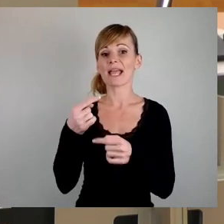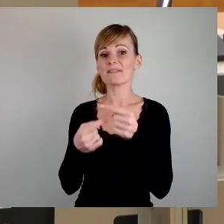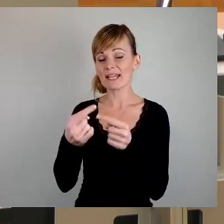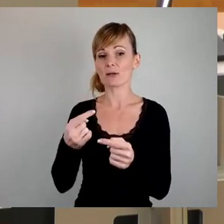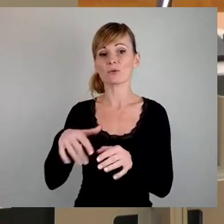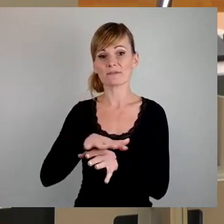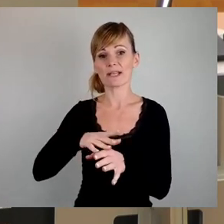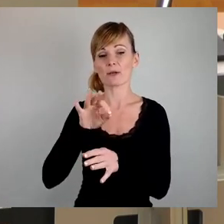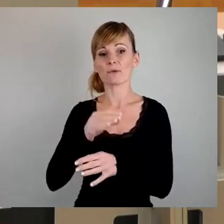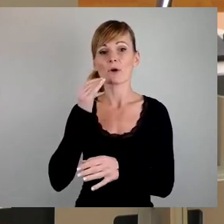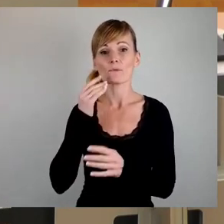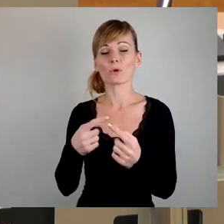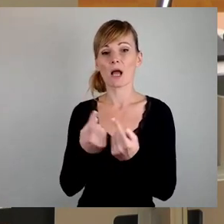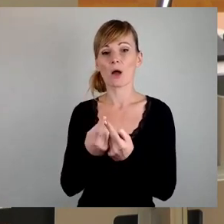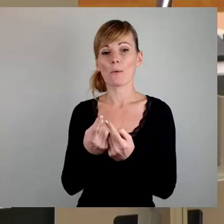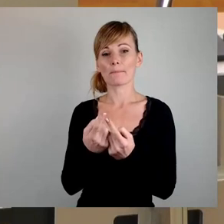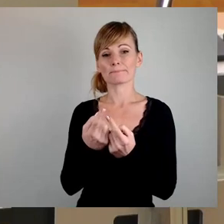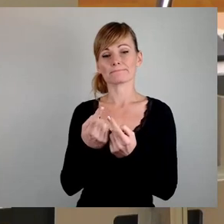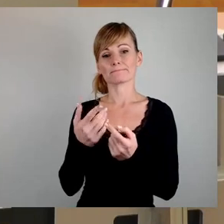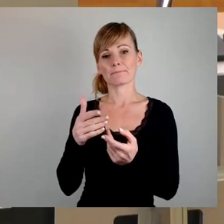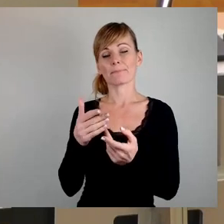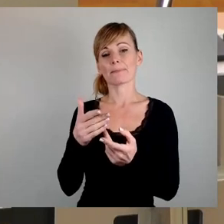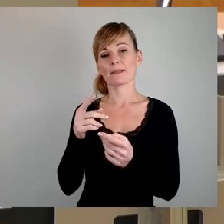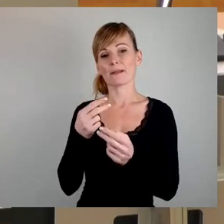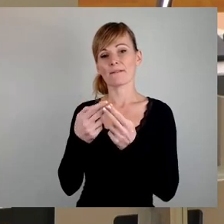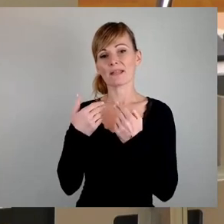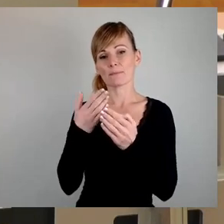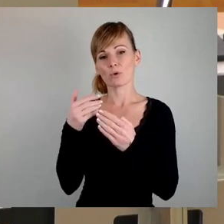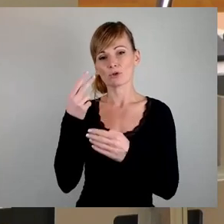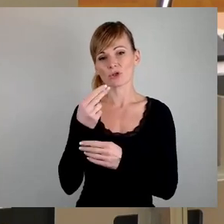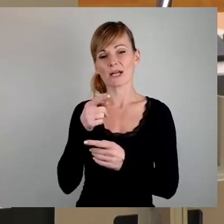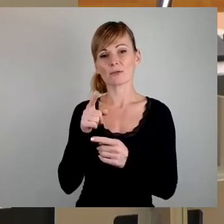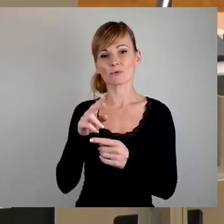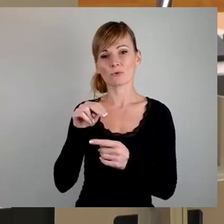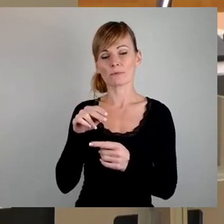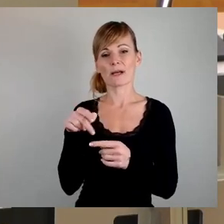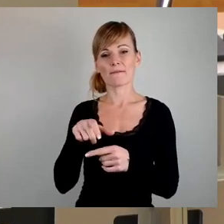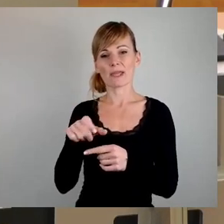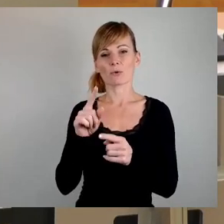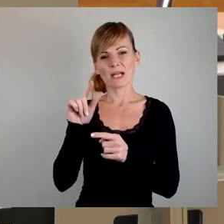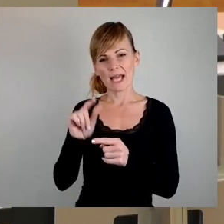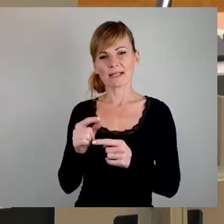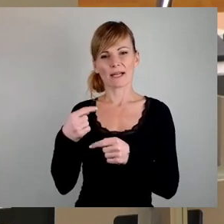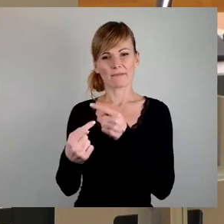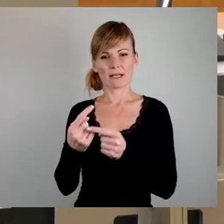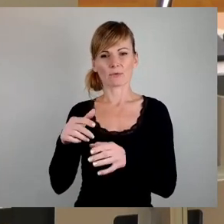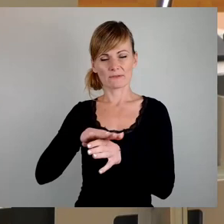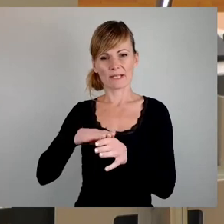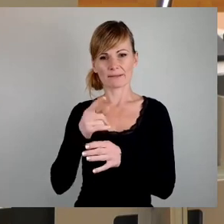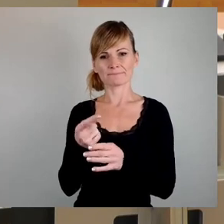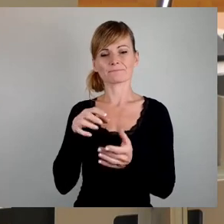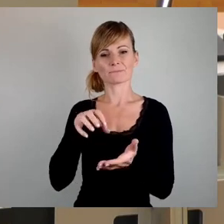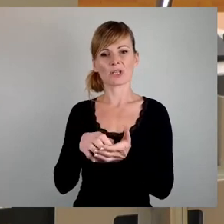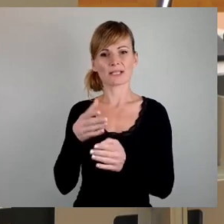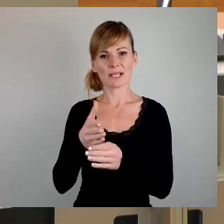Wohnraumpotenzial an der Windmühlenstraße und am Jonsbacher Weg, sowie kleinere Entwicklungsflächen im Stadtteil Prolis